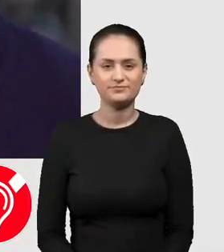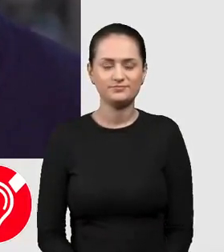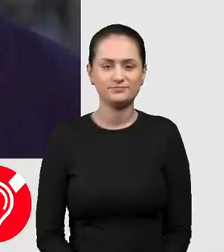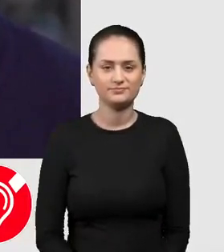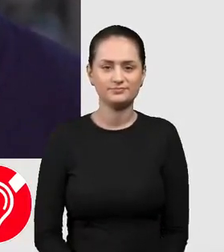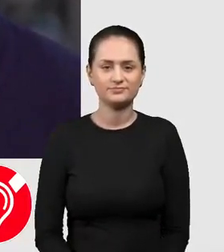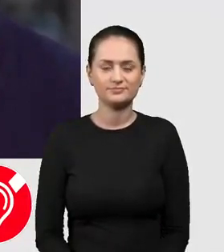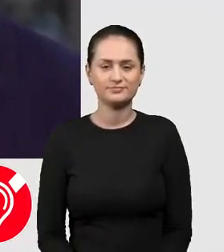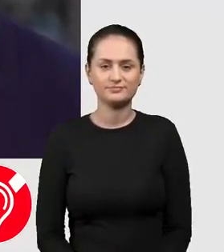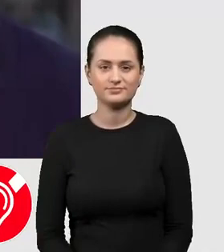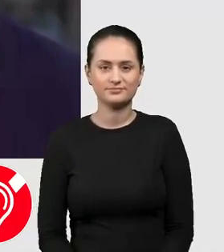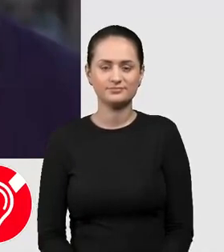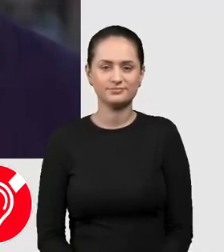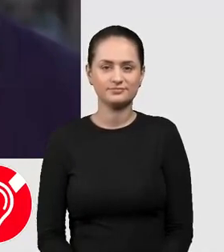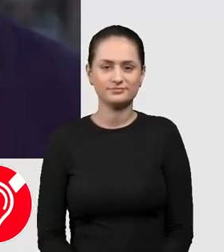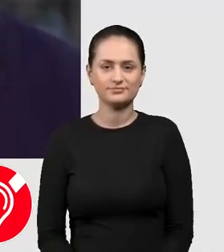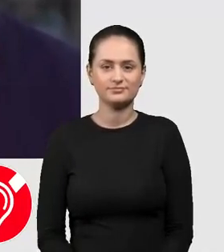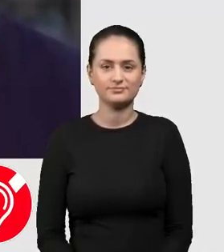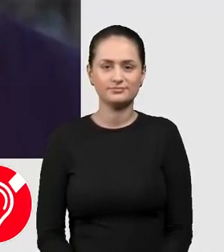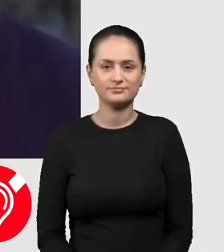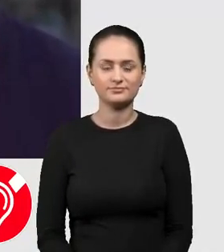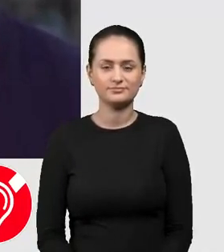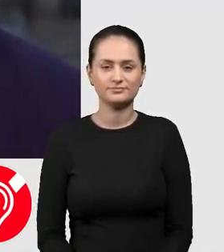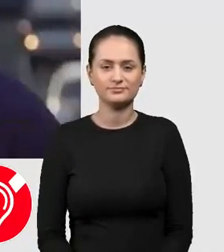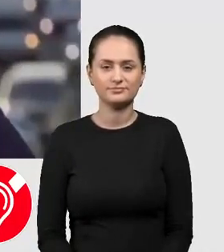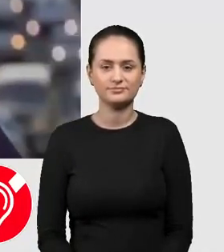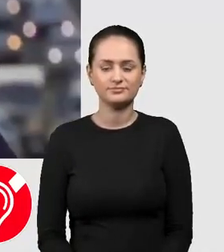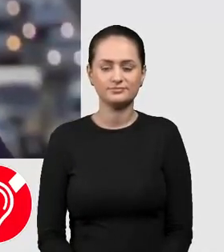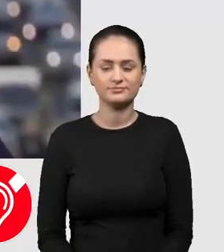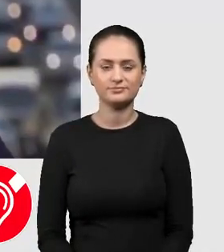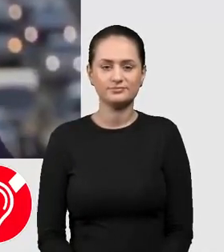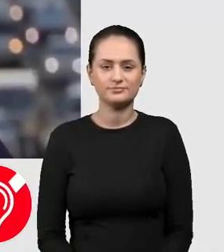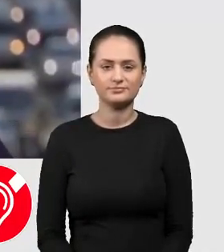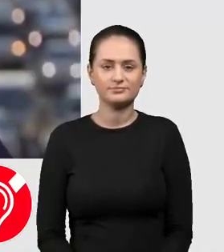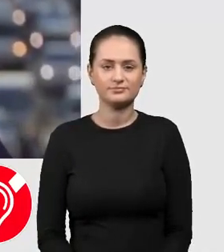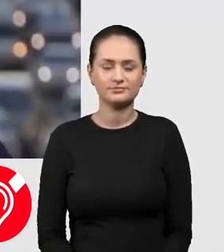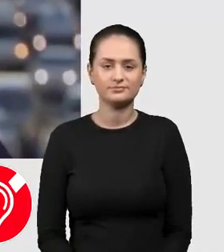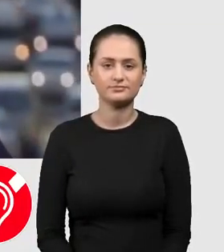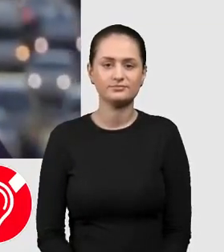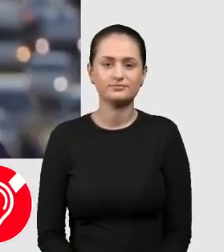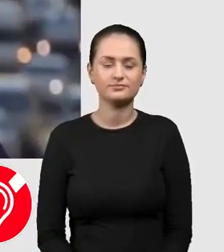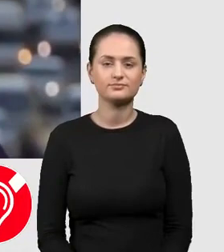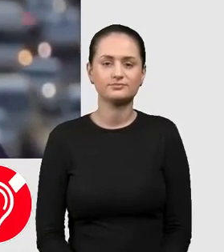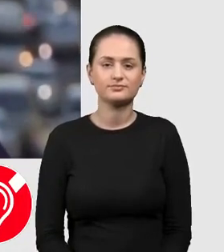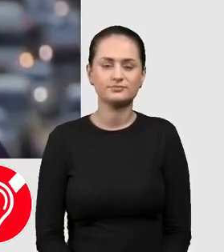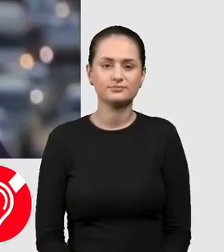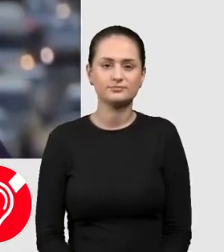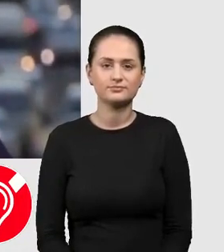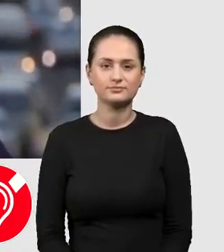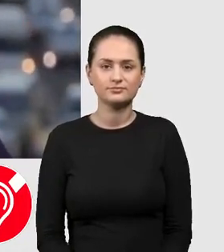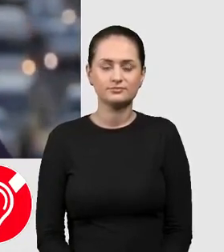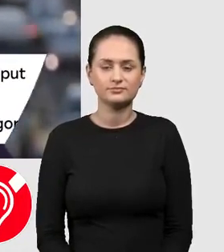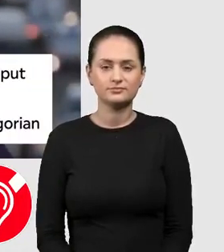Cum a început ziua păcălărilor? Se crede că această zi a păcălărilor de 1 aprilie a început în 1582